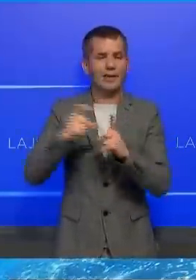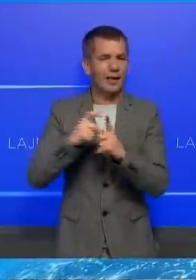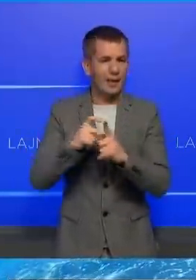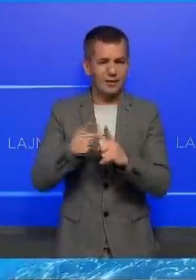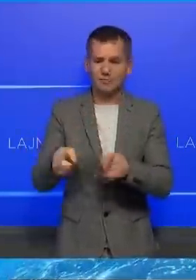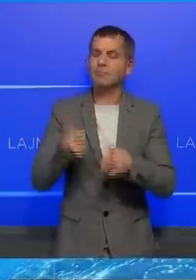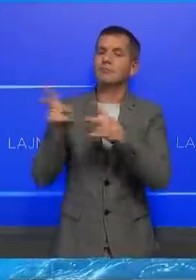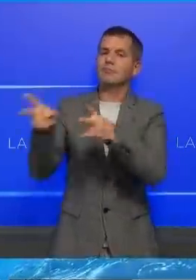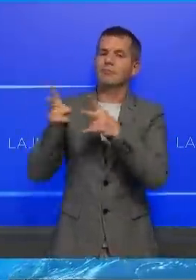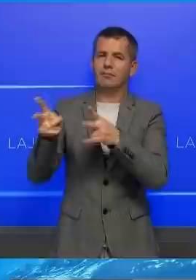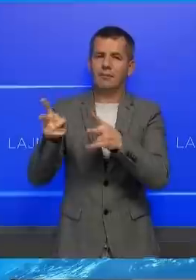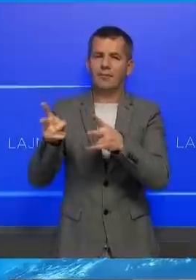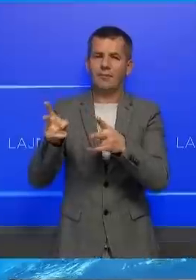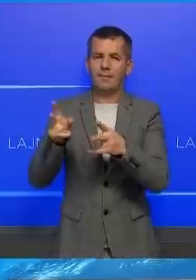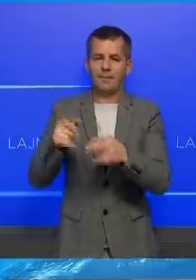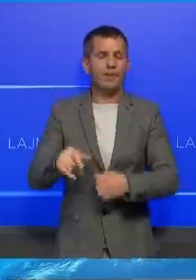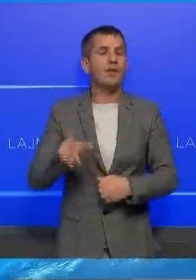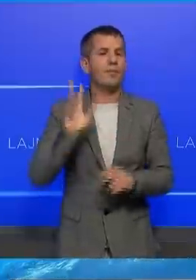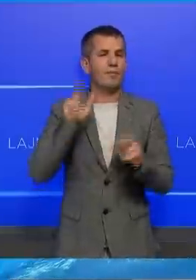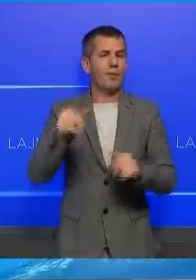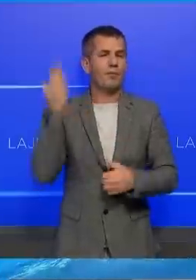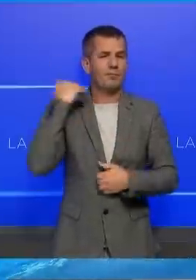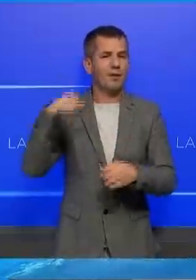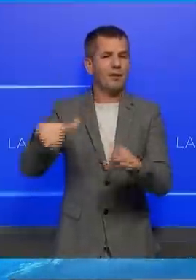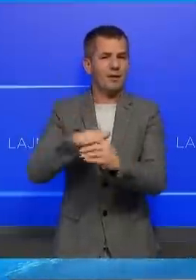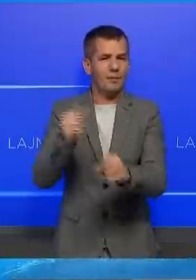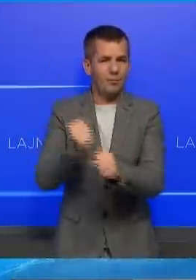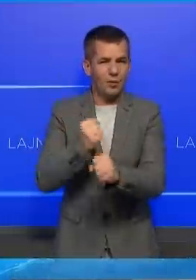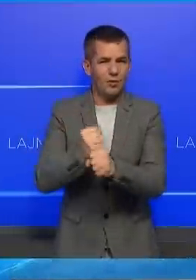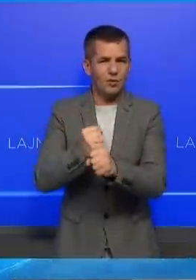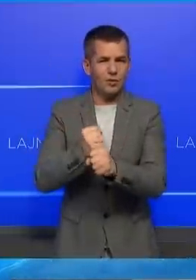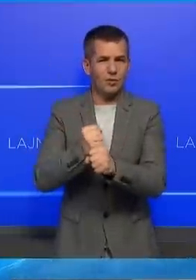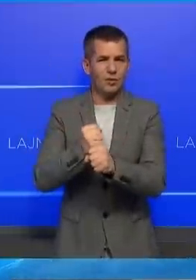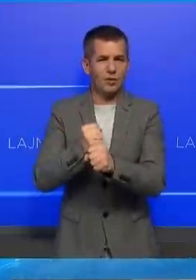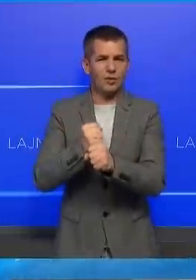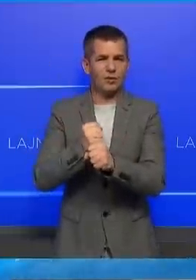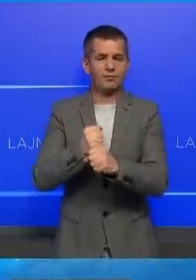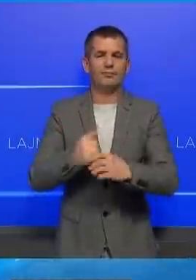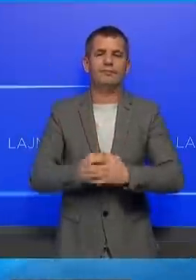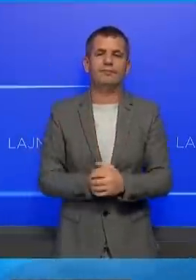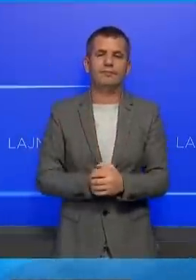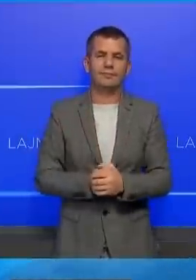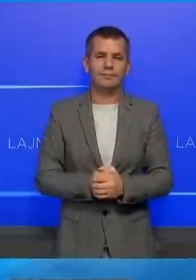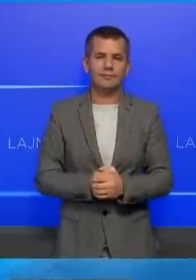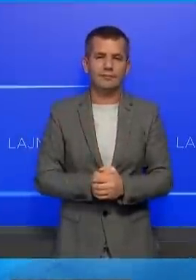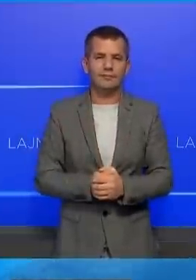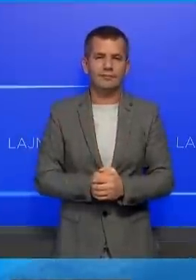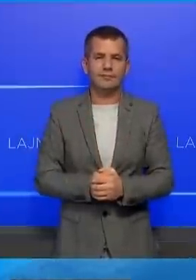akuzon të Ladrovsin se i a ka punësuar të ren prokurorit Berisha.